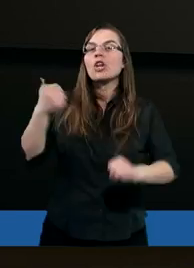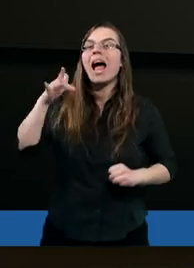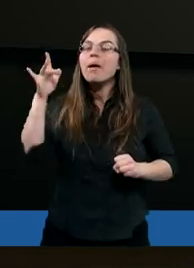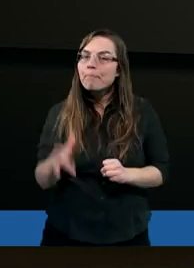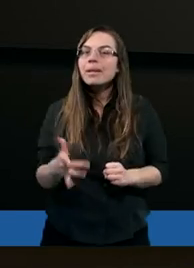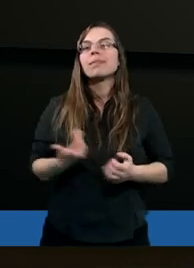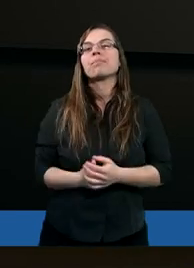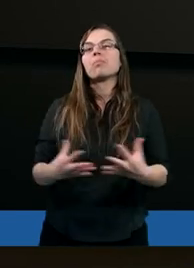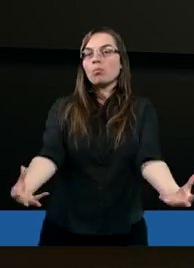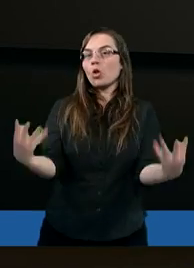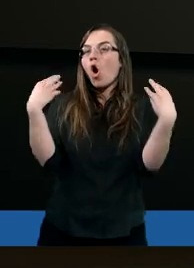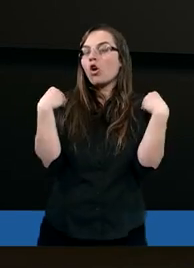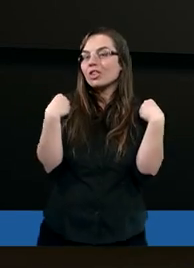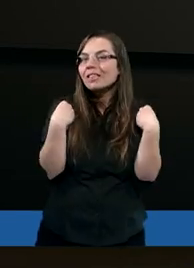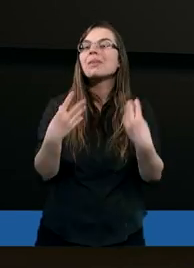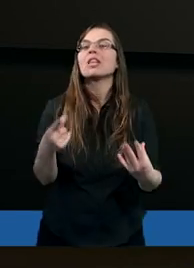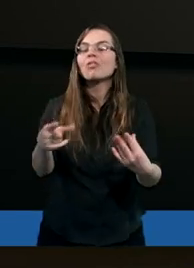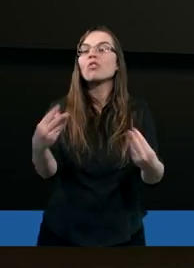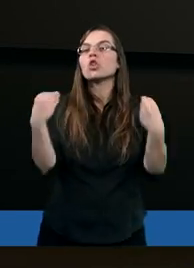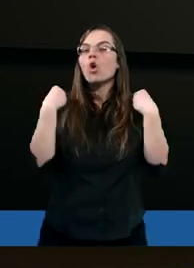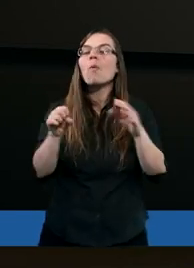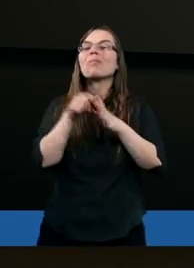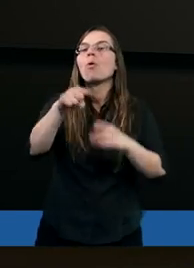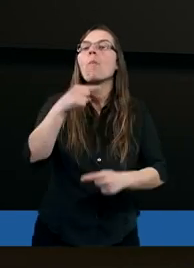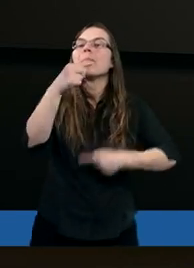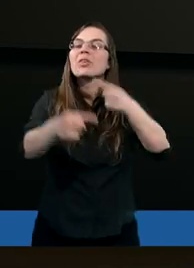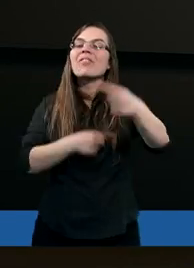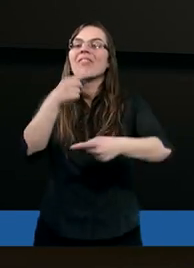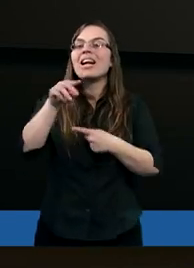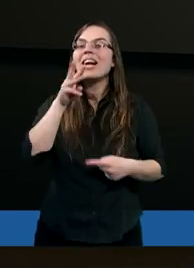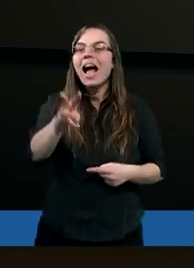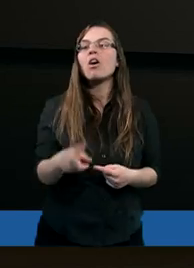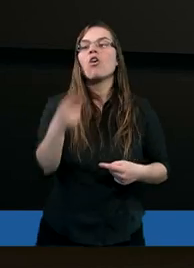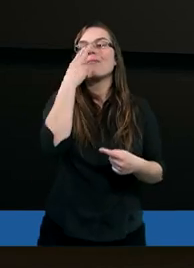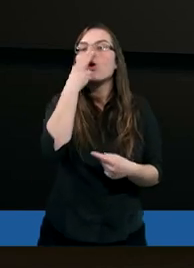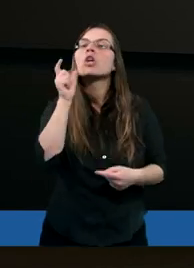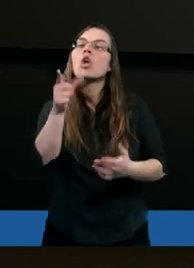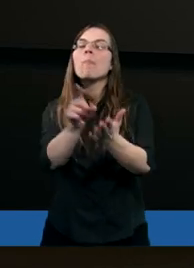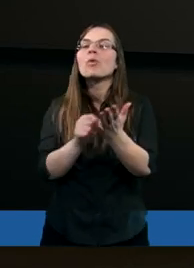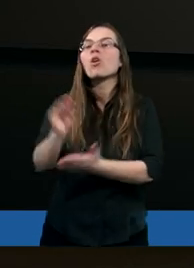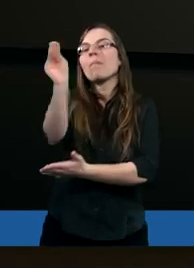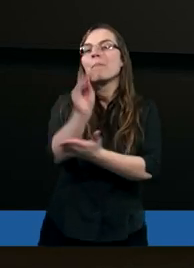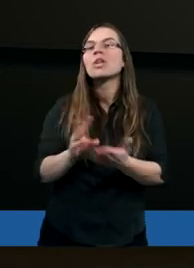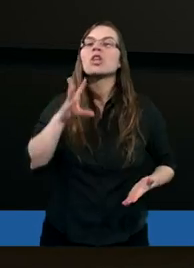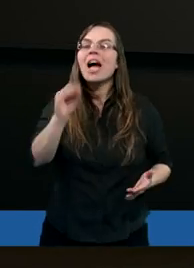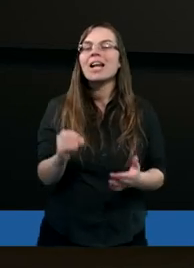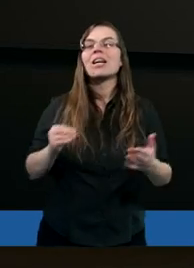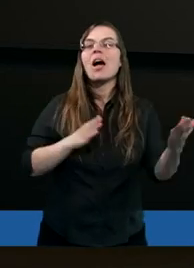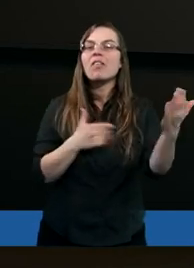otrzymać dostęp do tych przywilej. Popatrzmy, co Piotr pisze